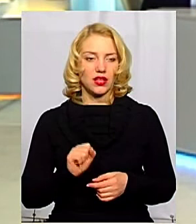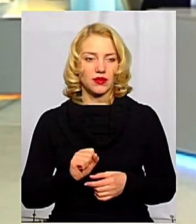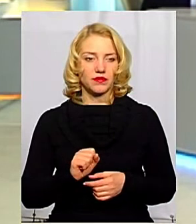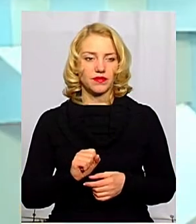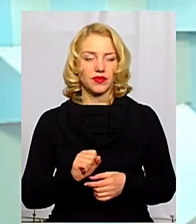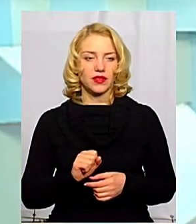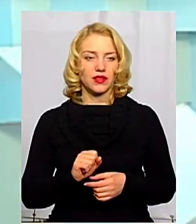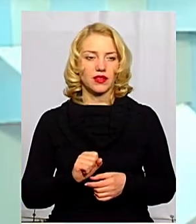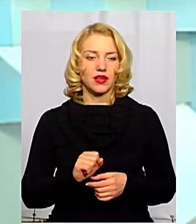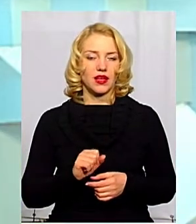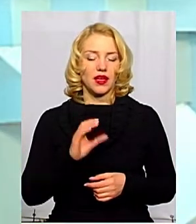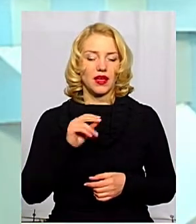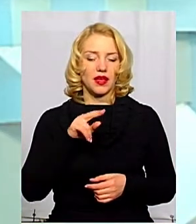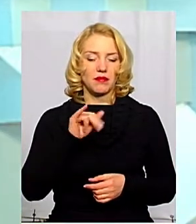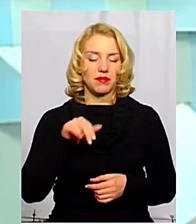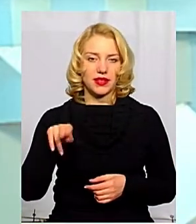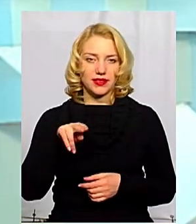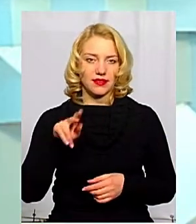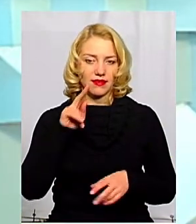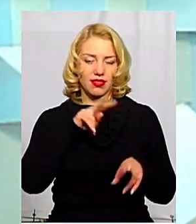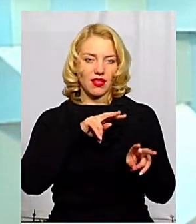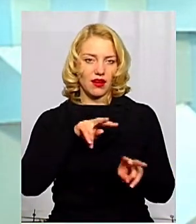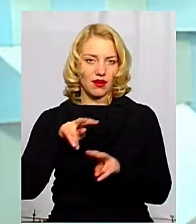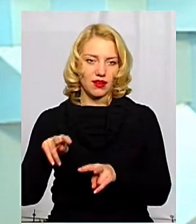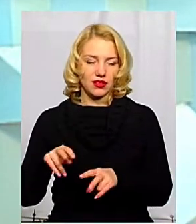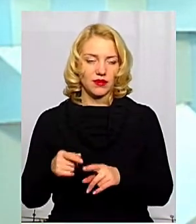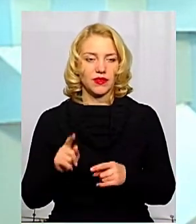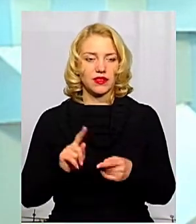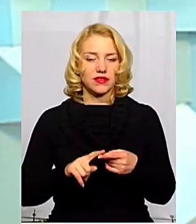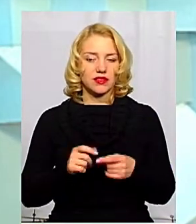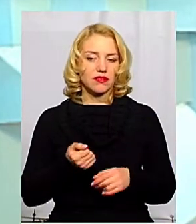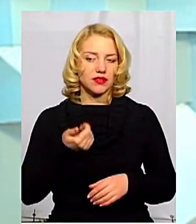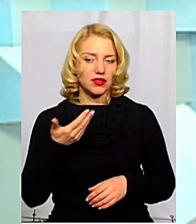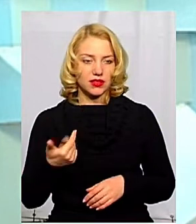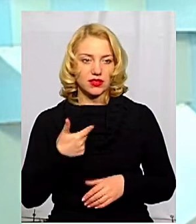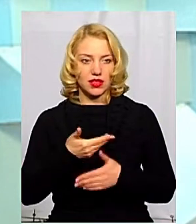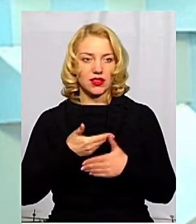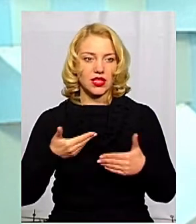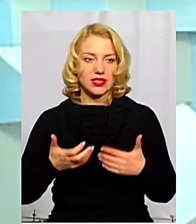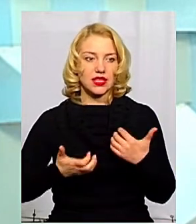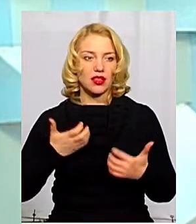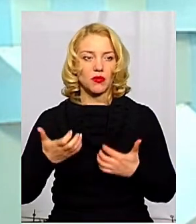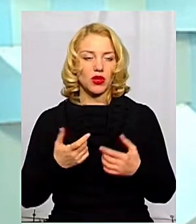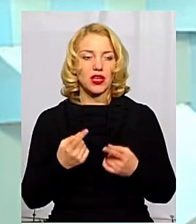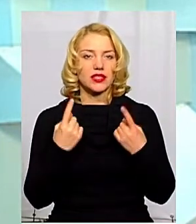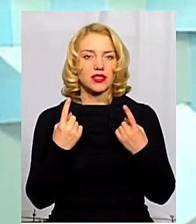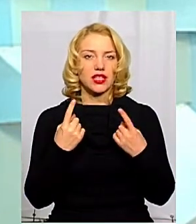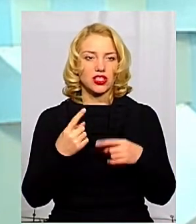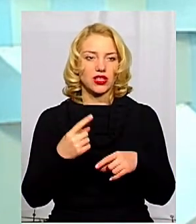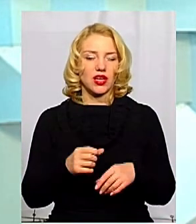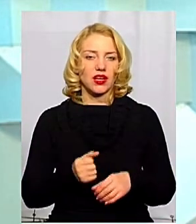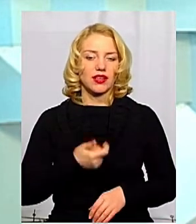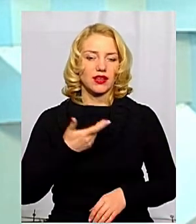а так називаємо рутинний епіднагляд, але в цих кількостях нас занепокоїє значна кількість захворілих